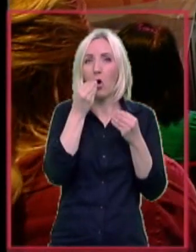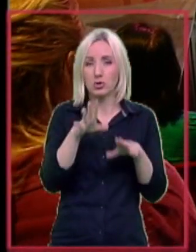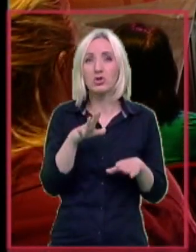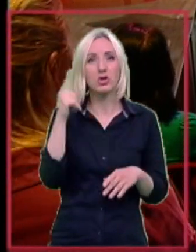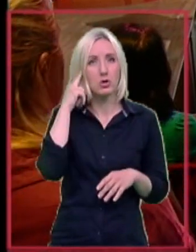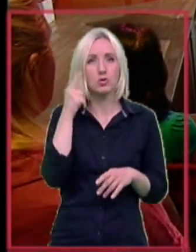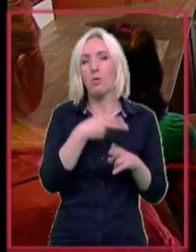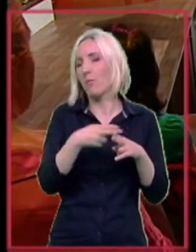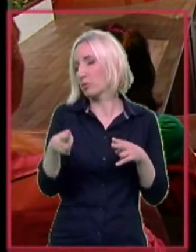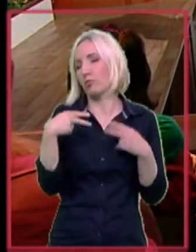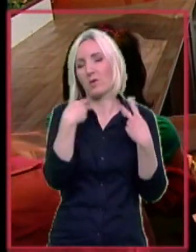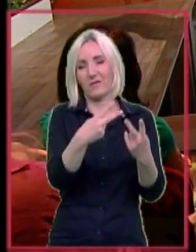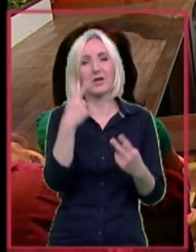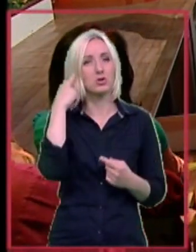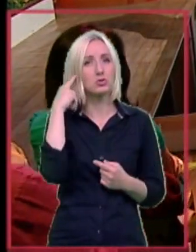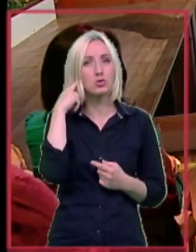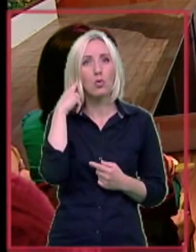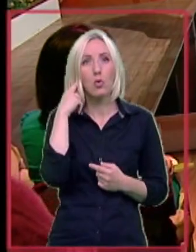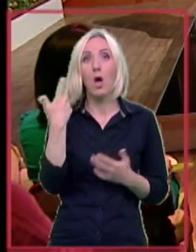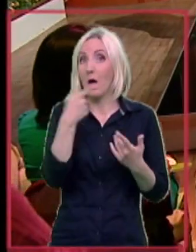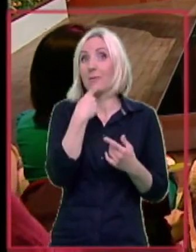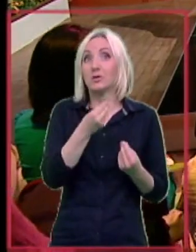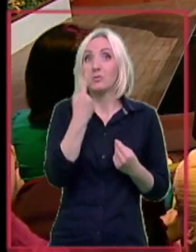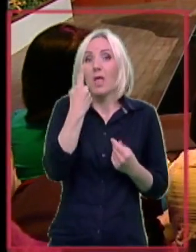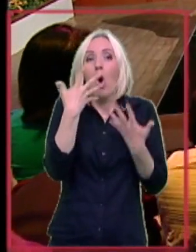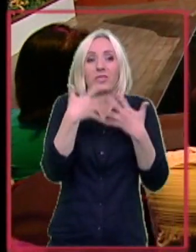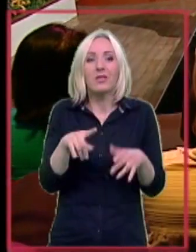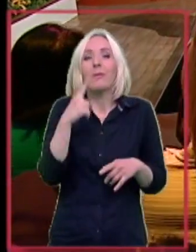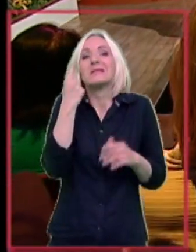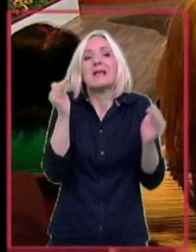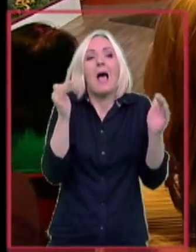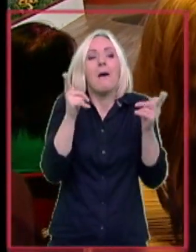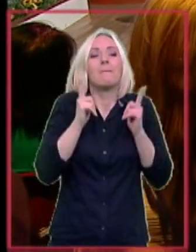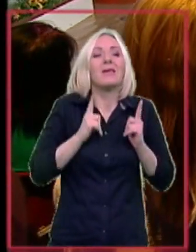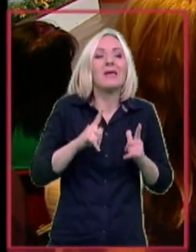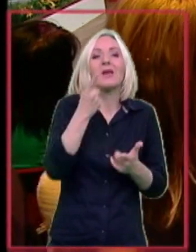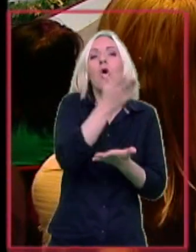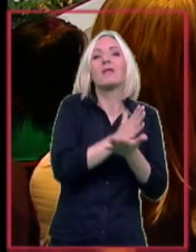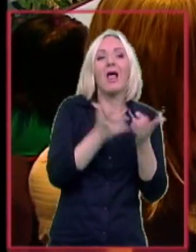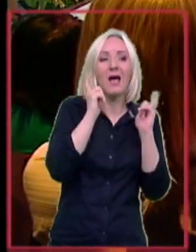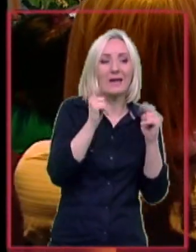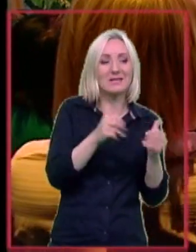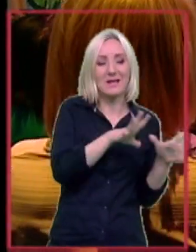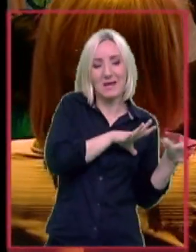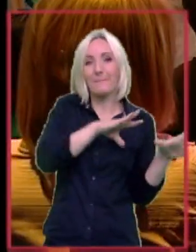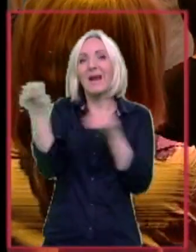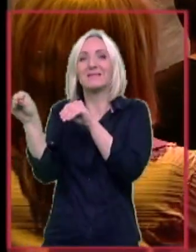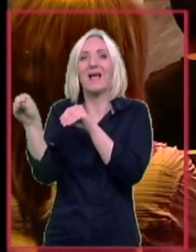ona, pričali smo od jednog mirnog dela grada da preselila se u veoma bučni deo grada.